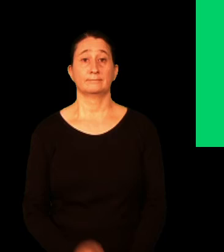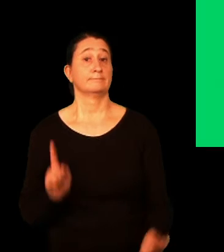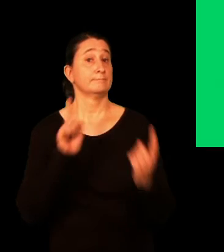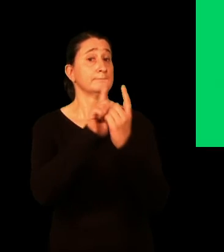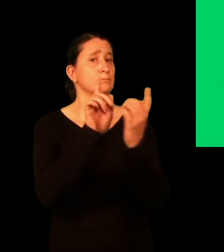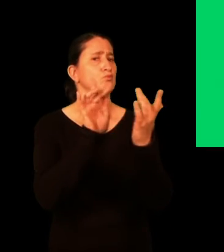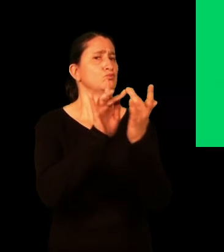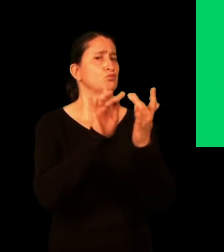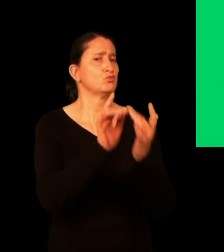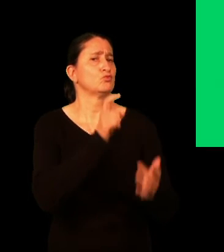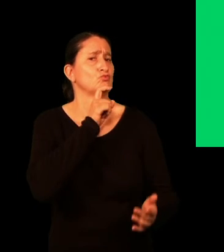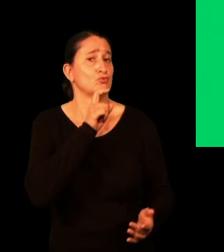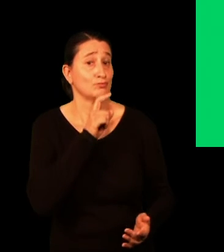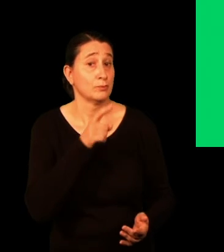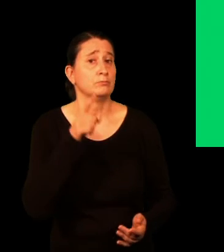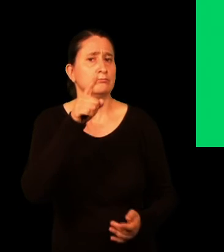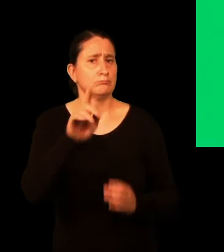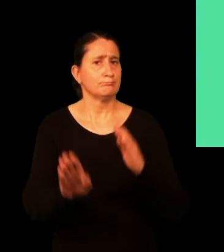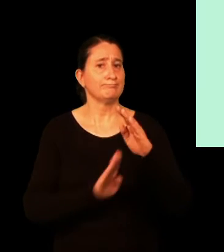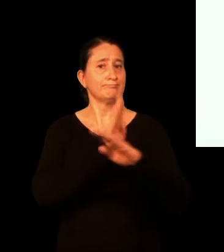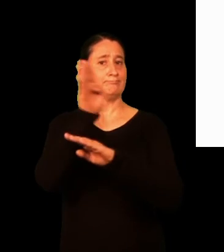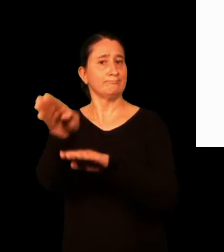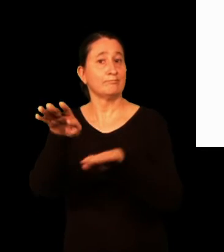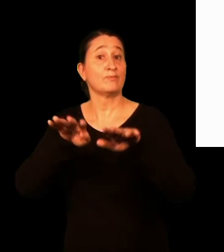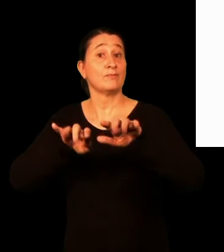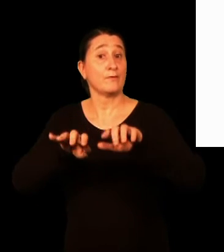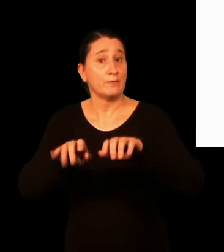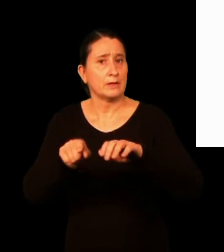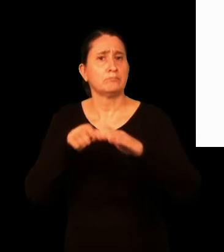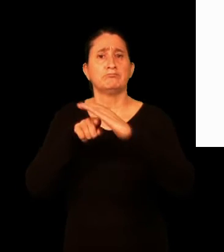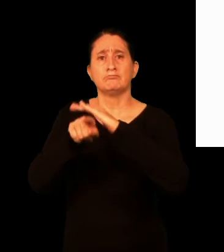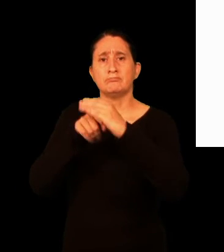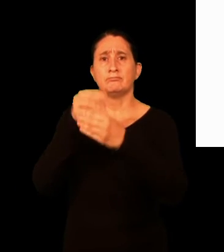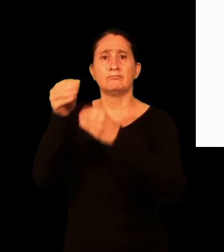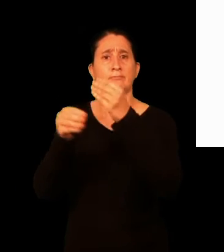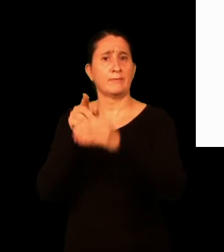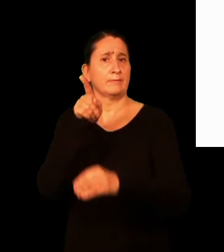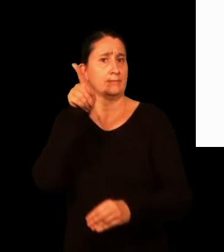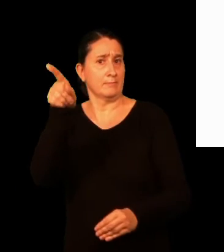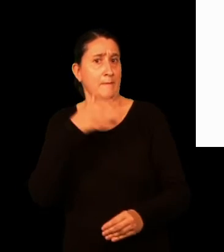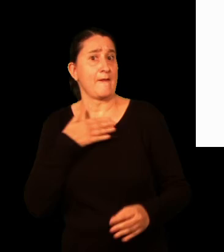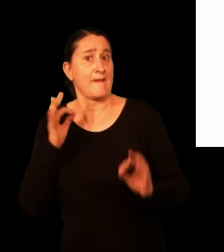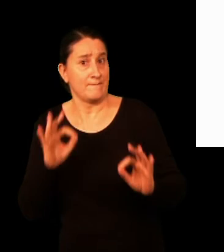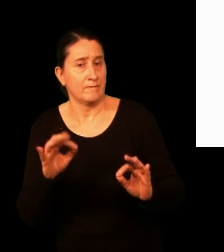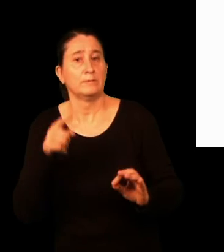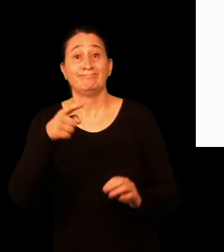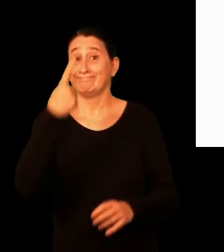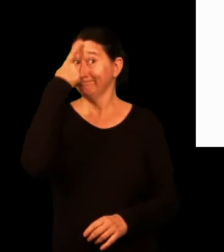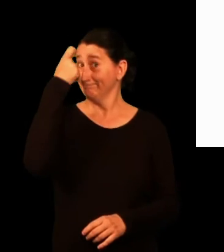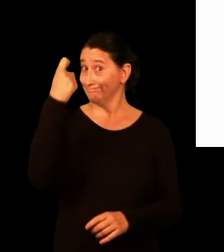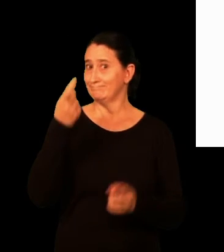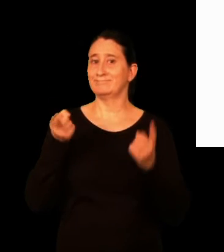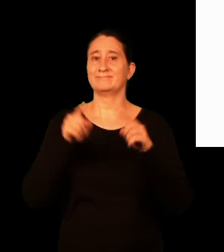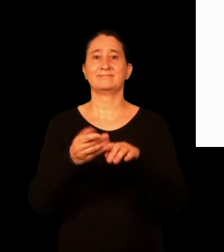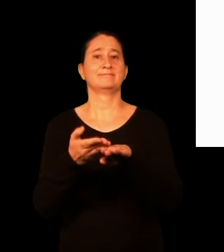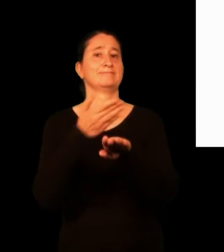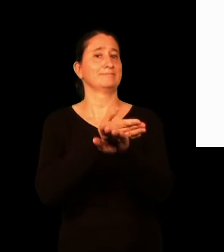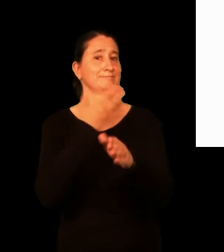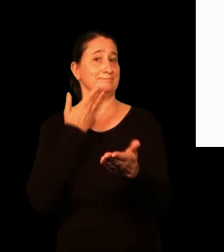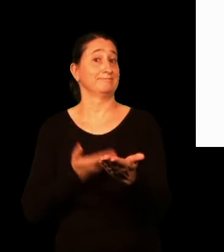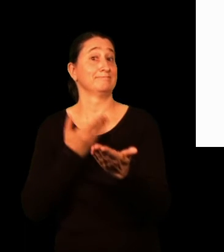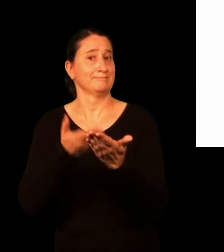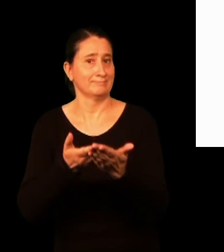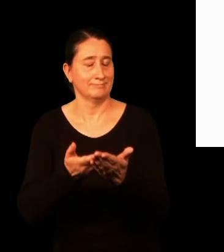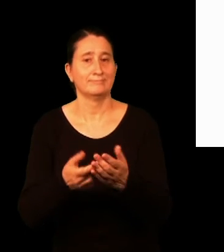Nola jarri harremanetan aurrez aurre? Nahiago baduzu izapidea bulego batean egin, gogoratu